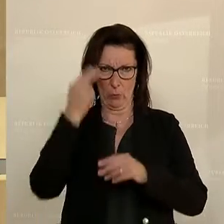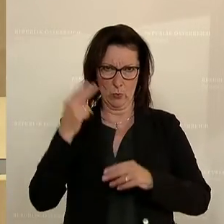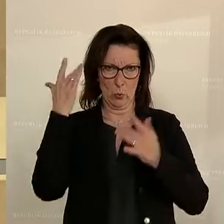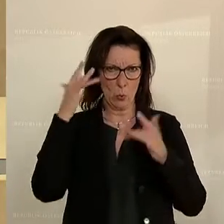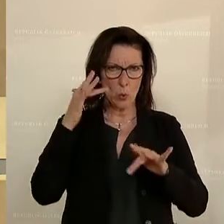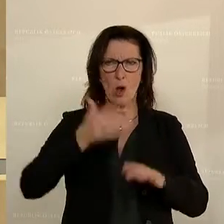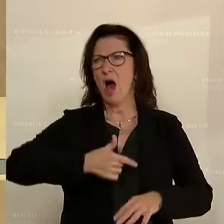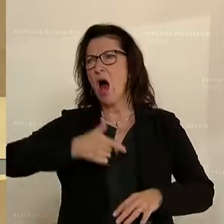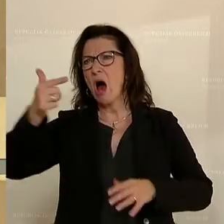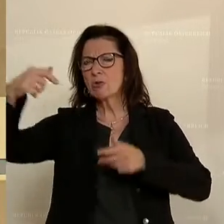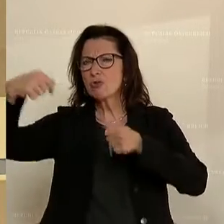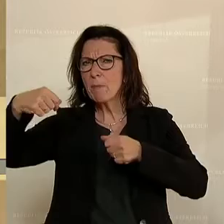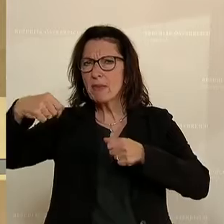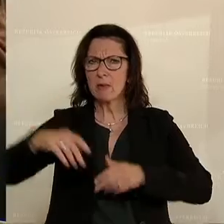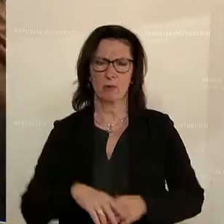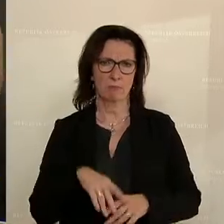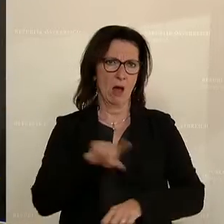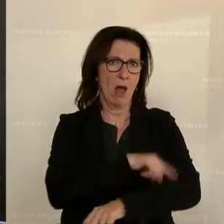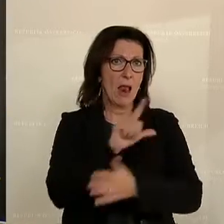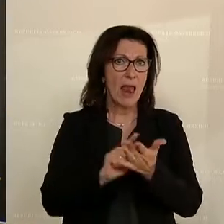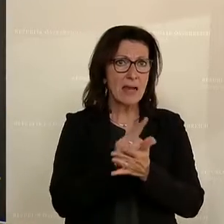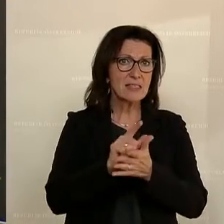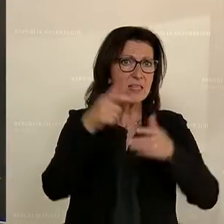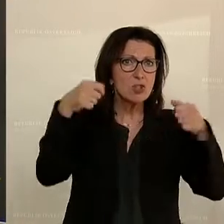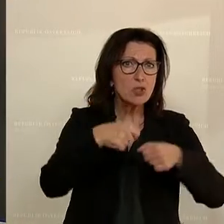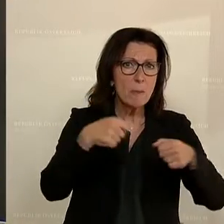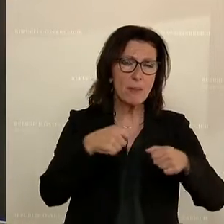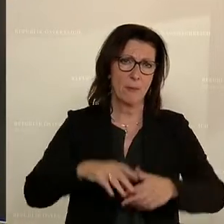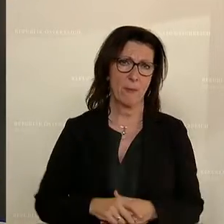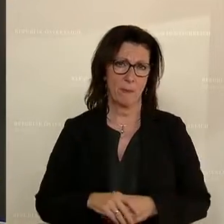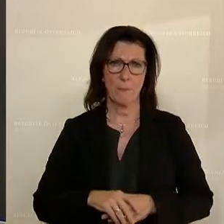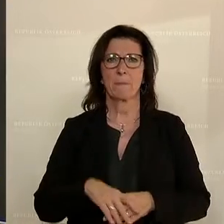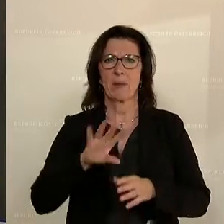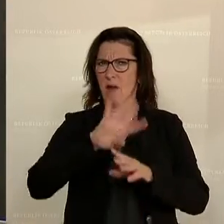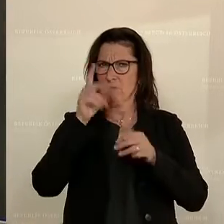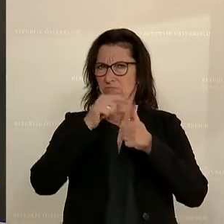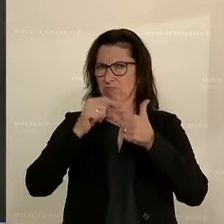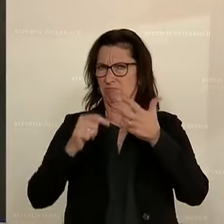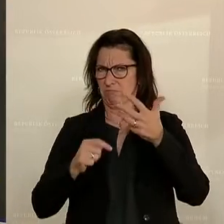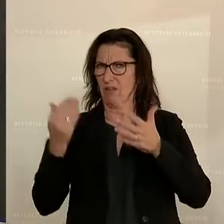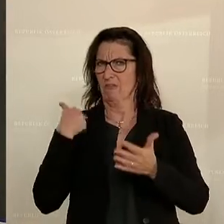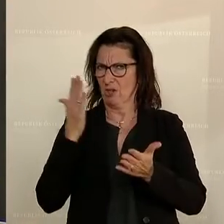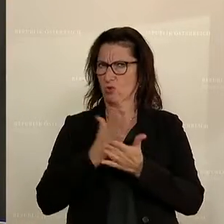Auslandsstipendien, die Langzeitstipendien, all das wurde bereits angesprochen.